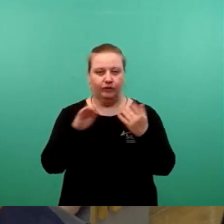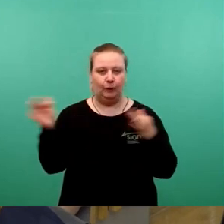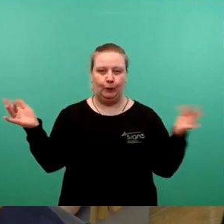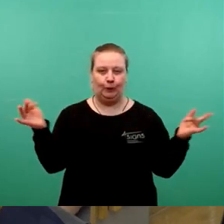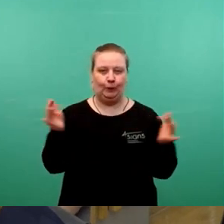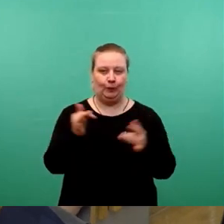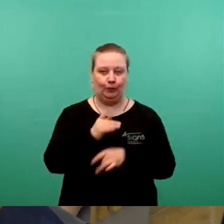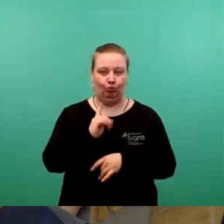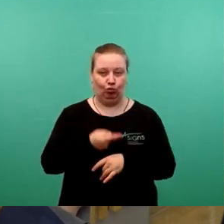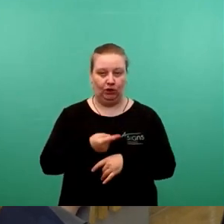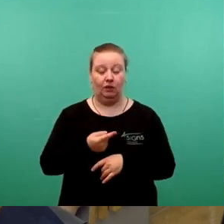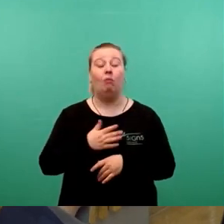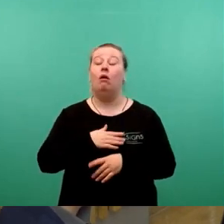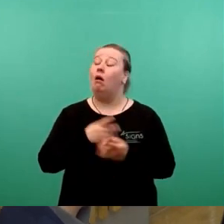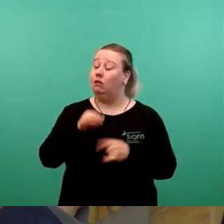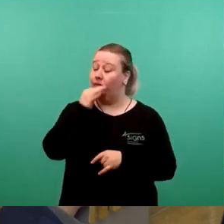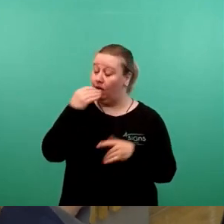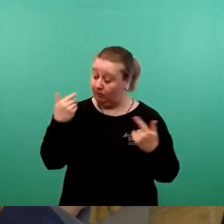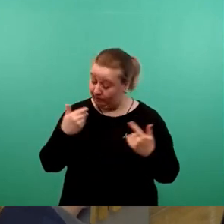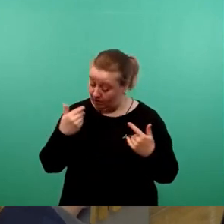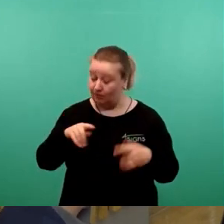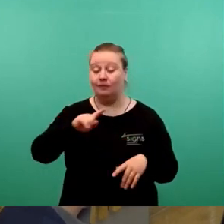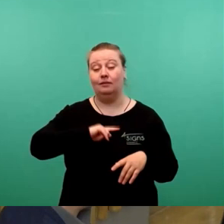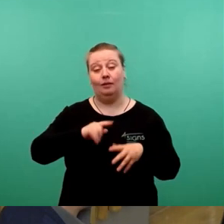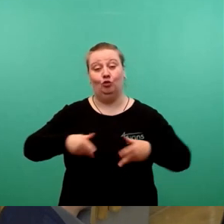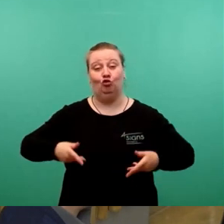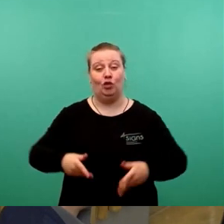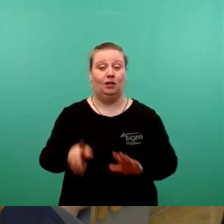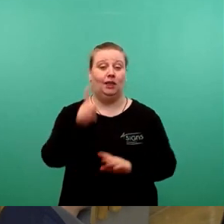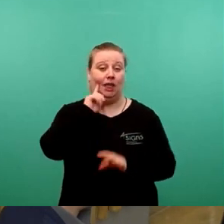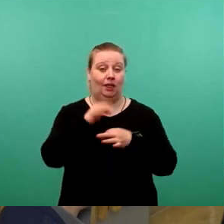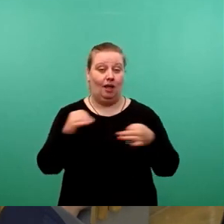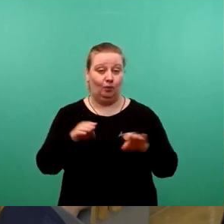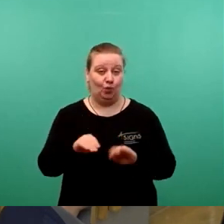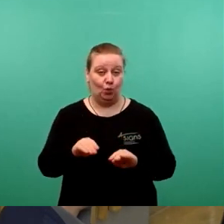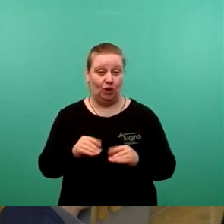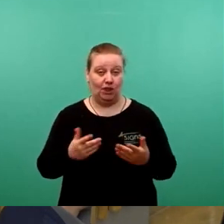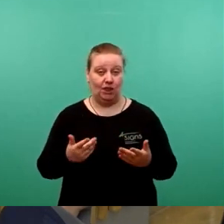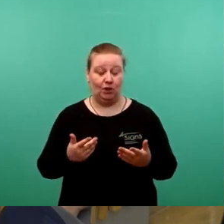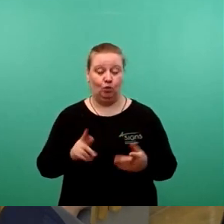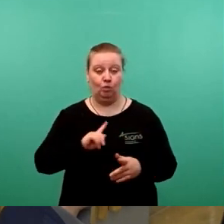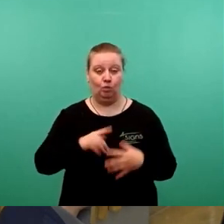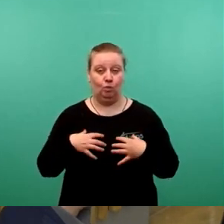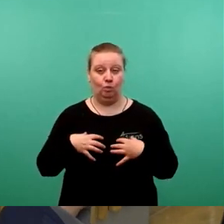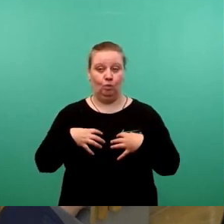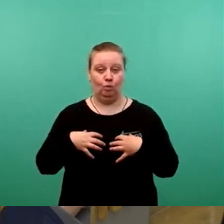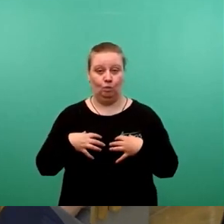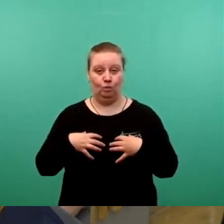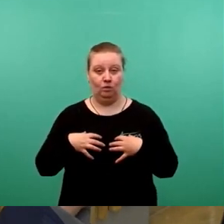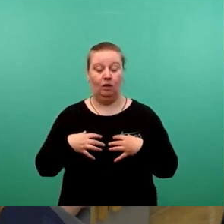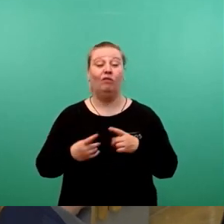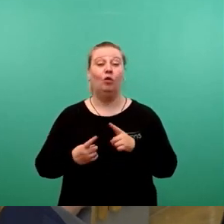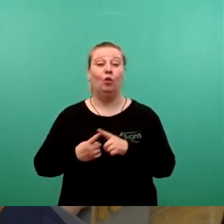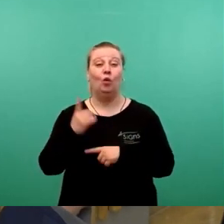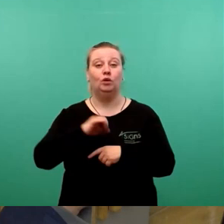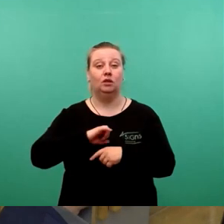Aber ich will was anderes fragen. Ich nutze diese Straße jeden Tag und bin erschrocken, nachdem die Höchstgeschwindigkeit auf